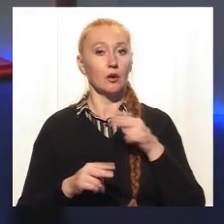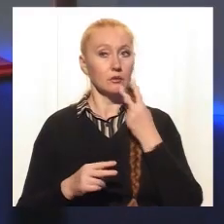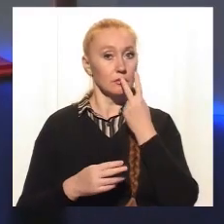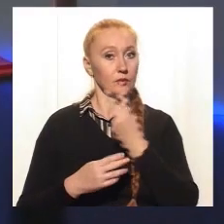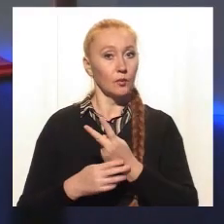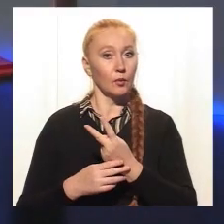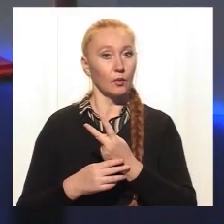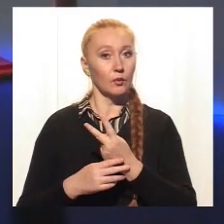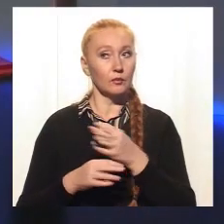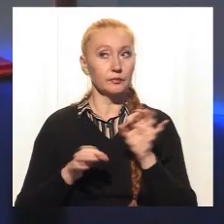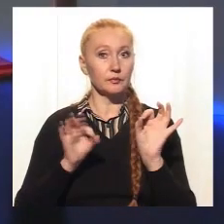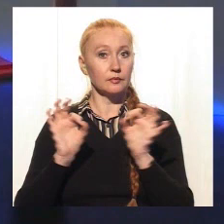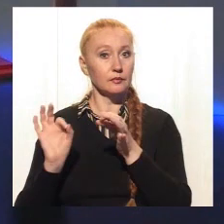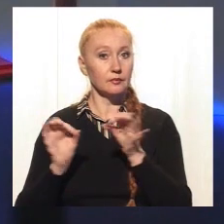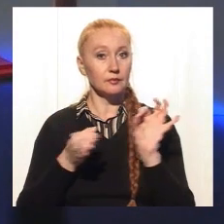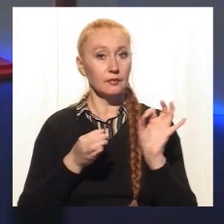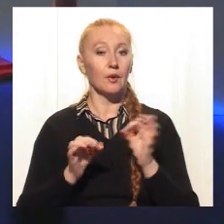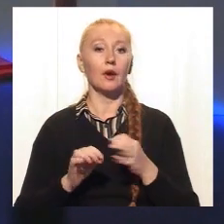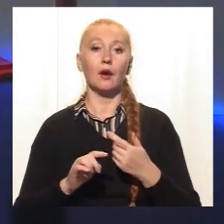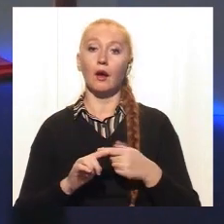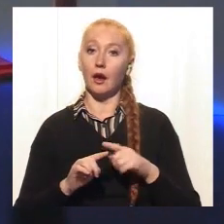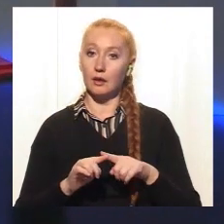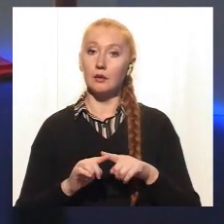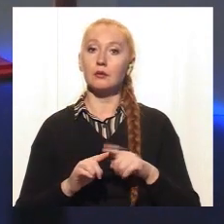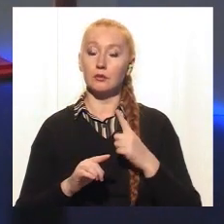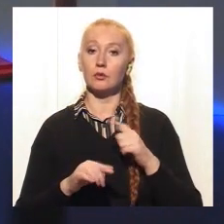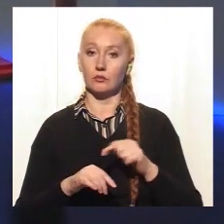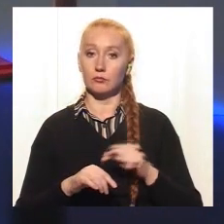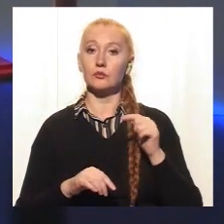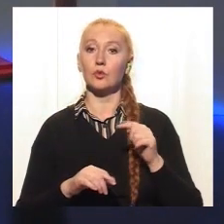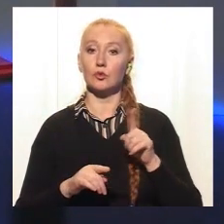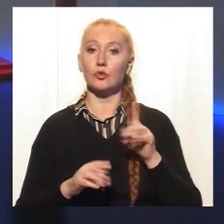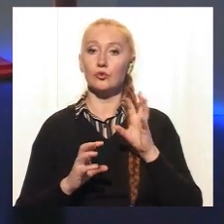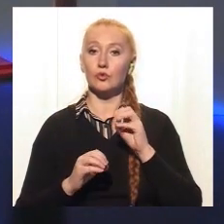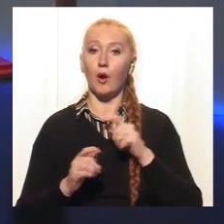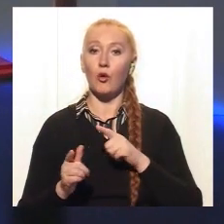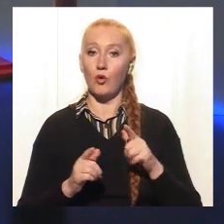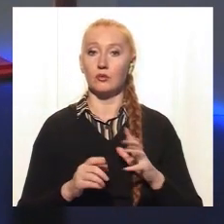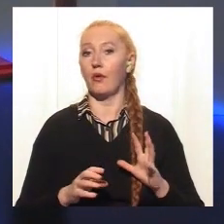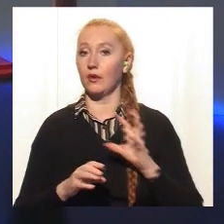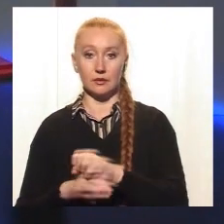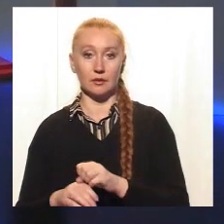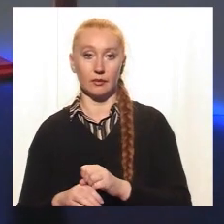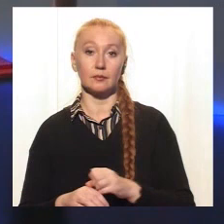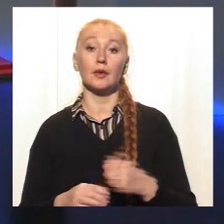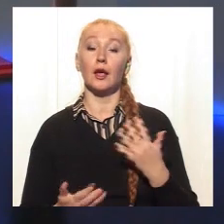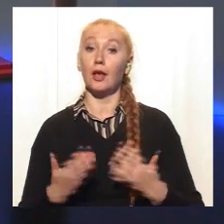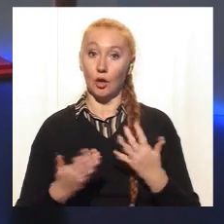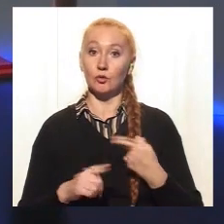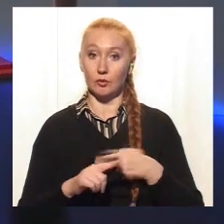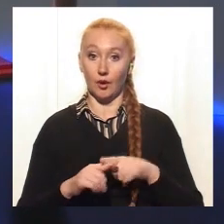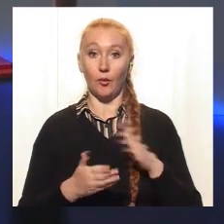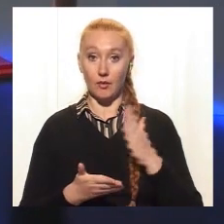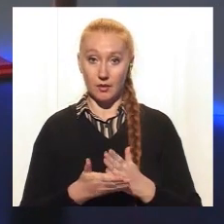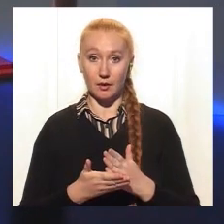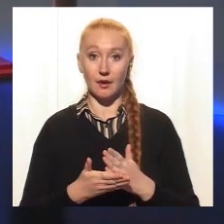якось фокусуються на когось, це вже визначає, що собака готова кинутися. Якщо таке є,